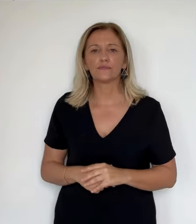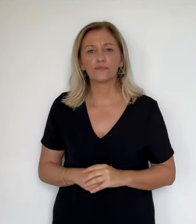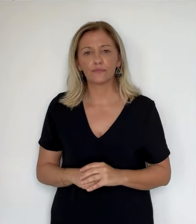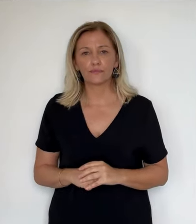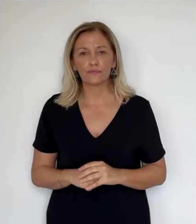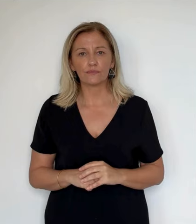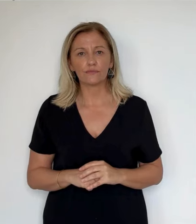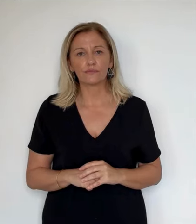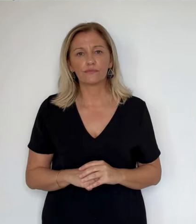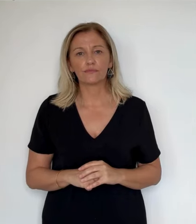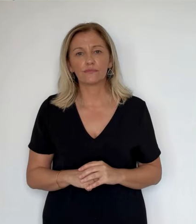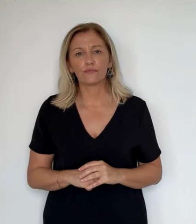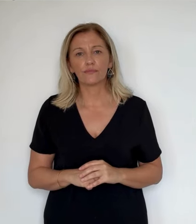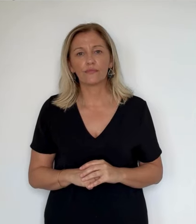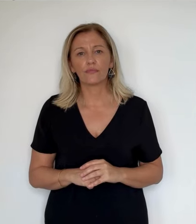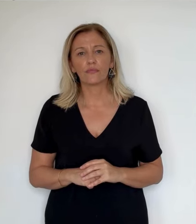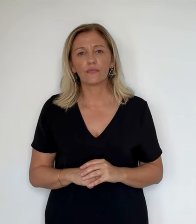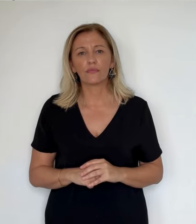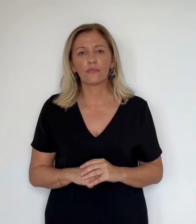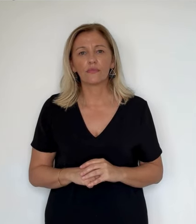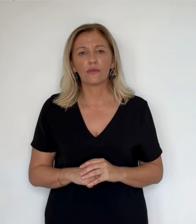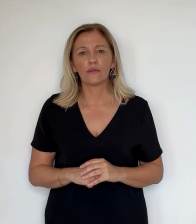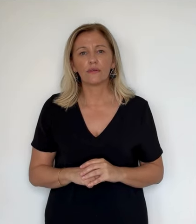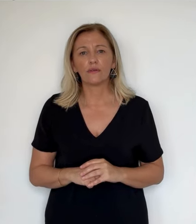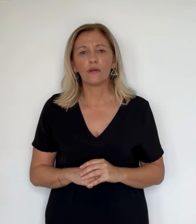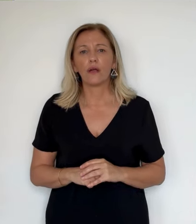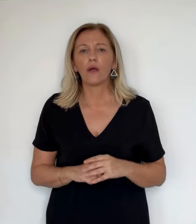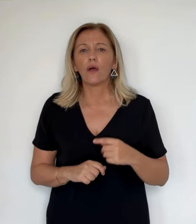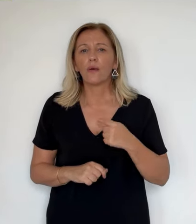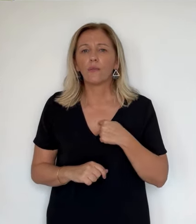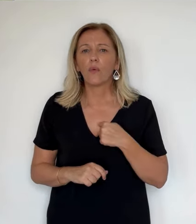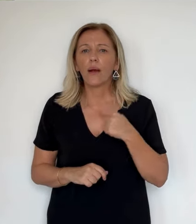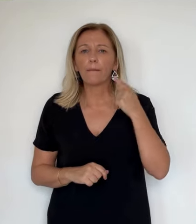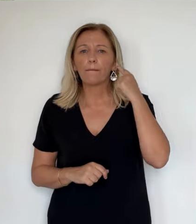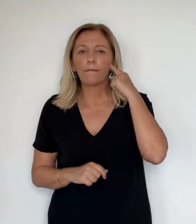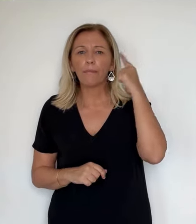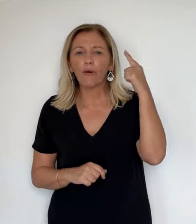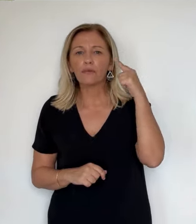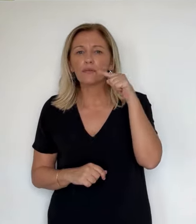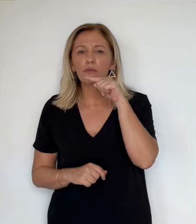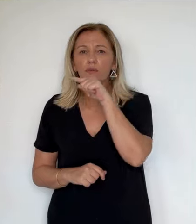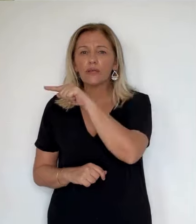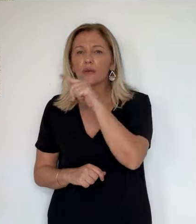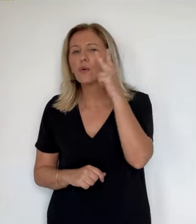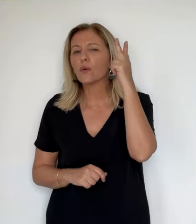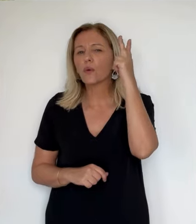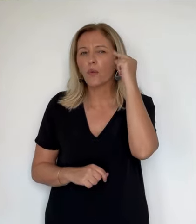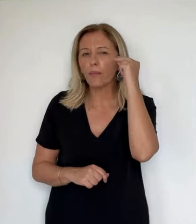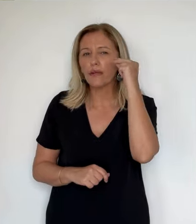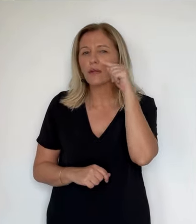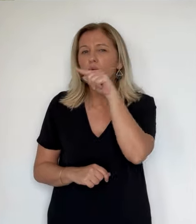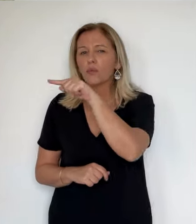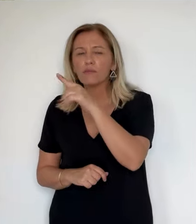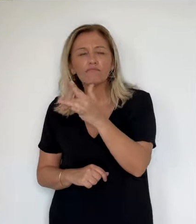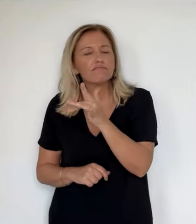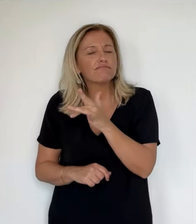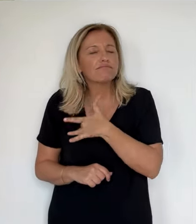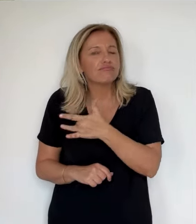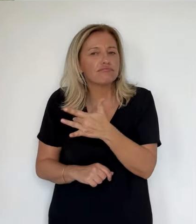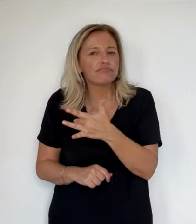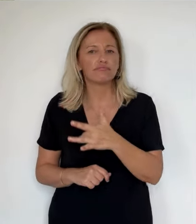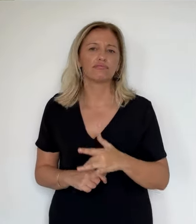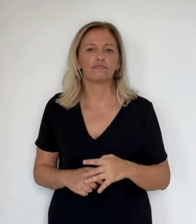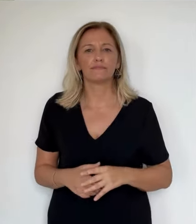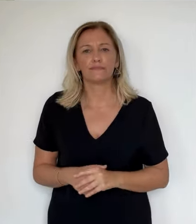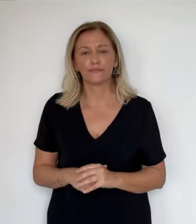la difficulté parfois à se soigner. Et je crois qu'il y avait été sensible. Le député de la première circonscription de Corse du Sud, Laurent Marcange, il y